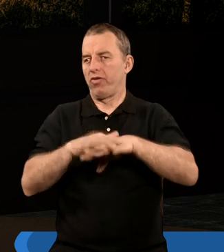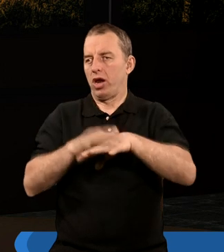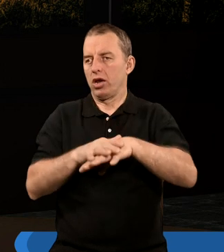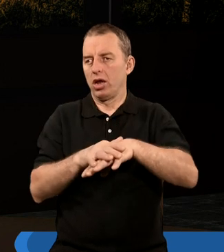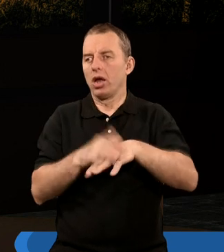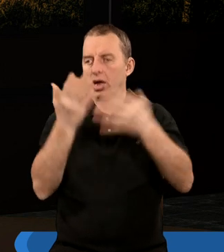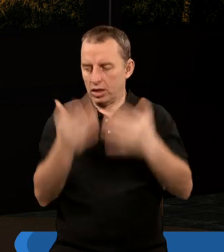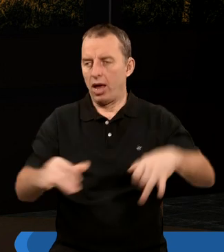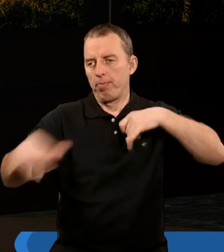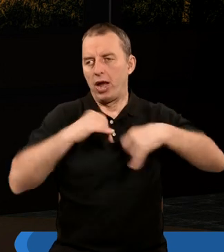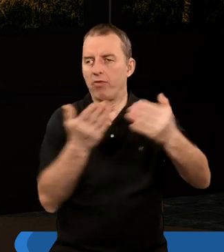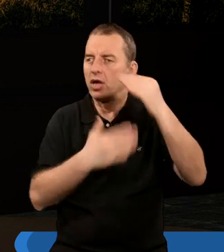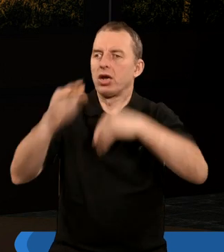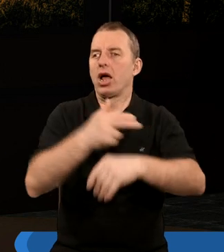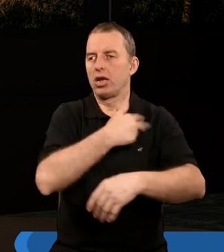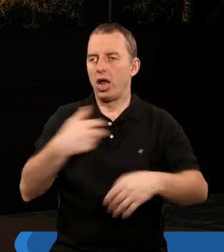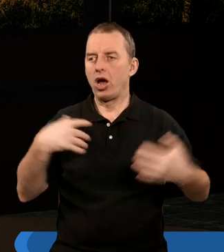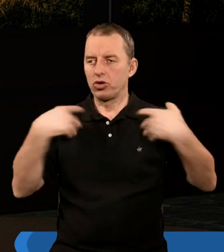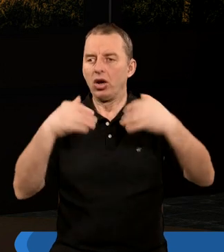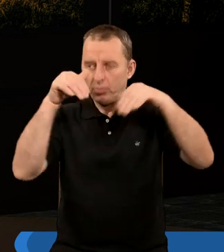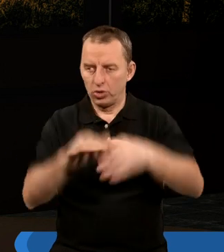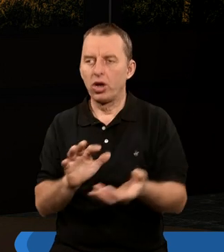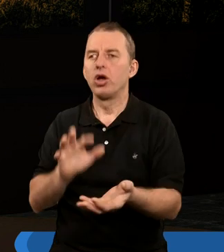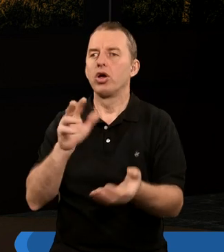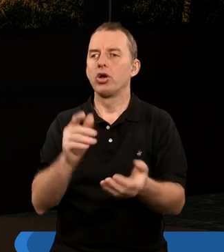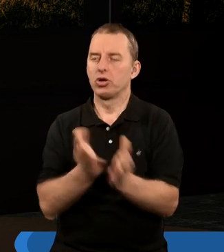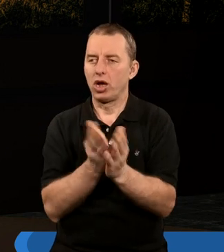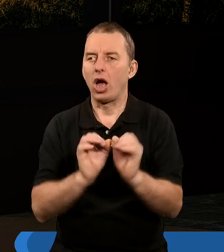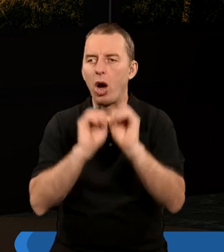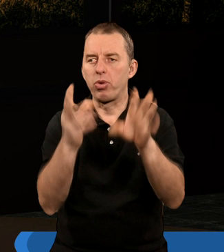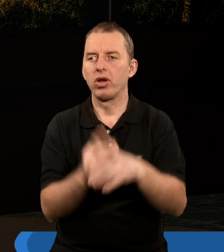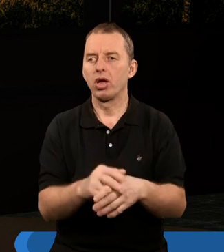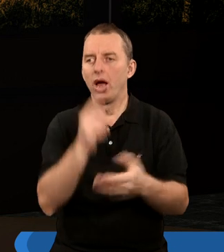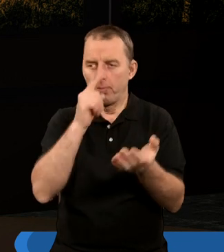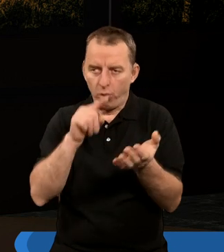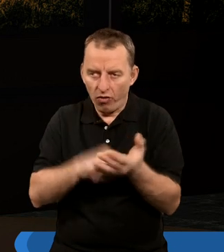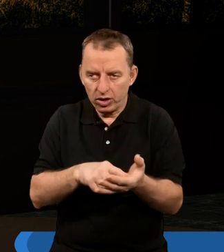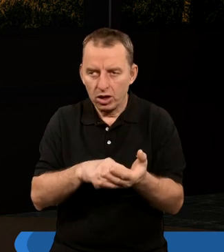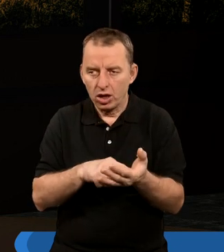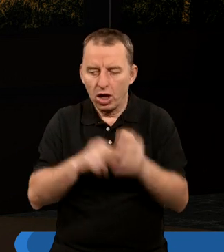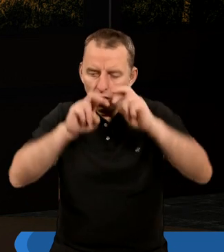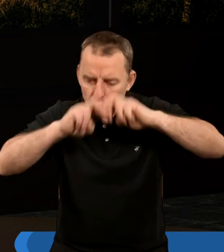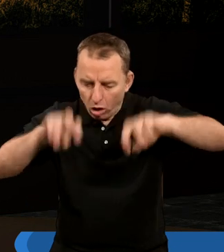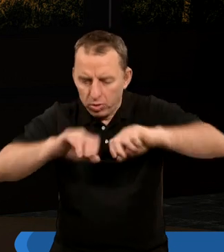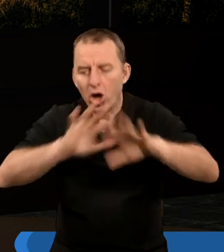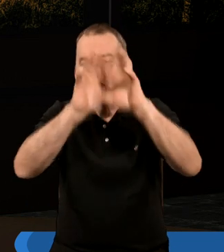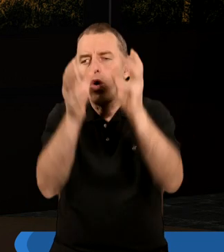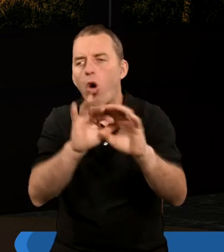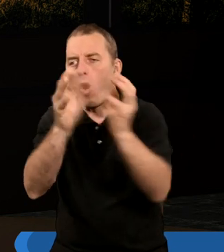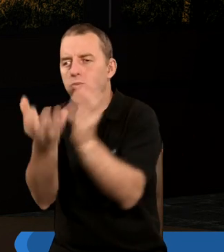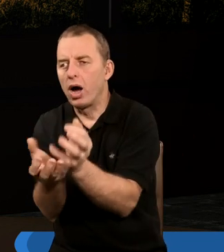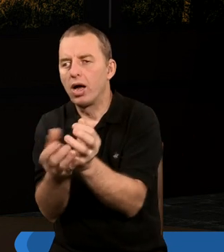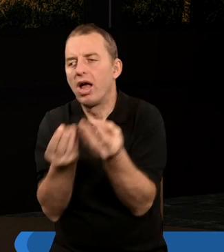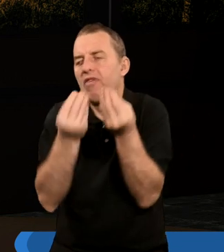chce także panować nad naszym życiem. Możemy księgę apokalipsy tak jak powinniśmy rozpatrywać globalnie jako